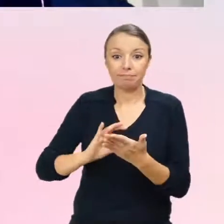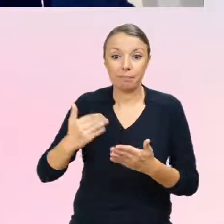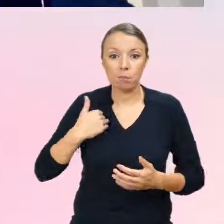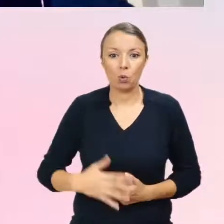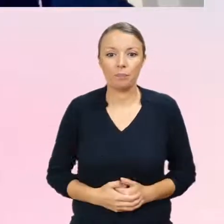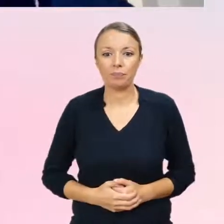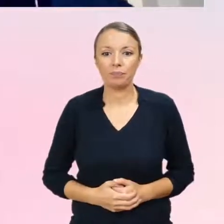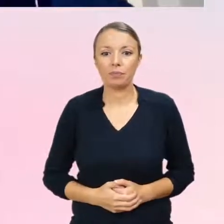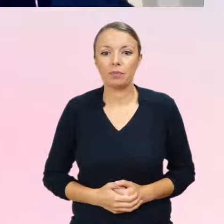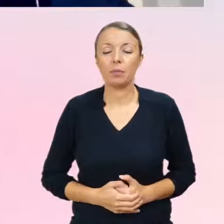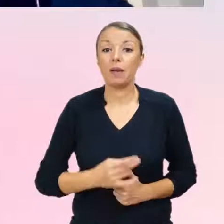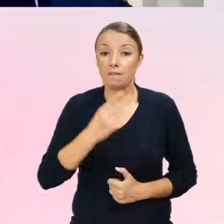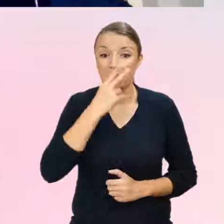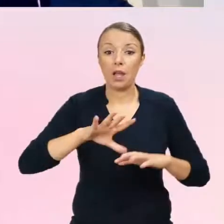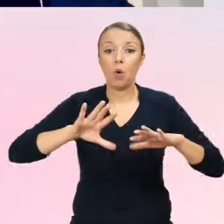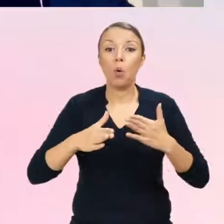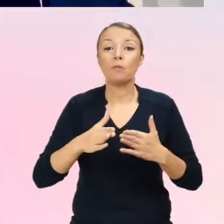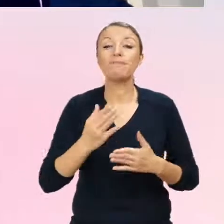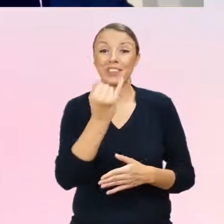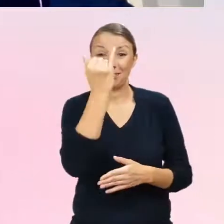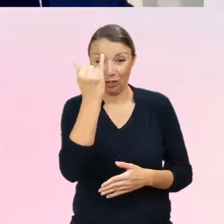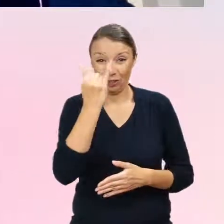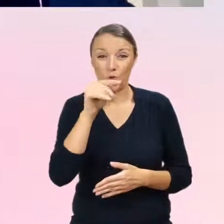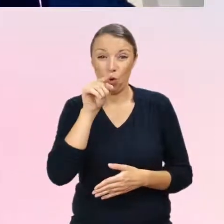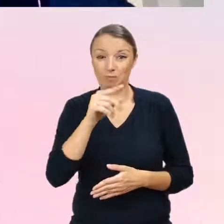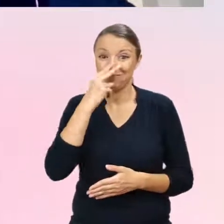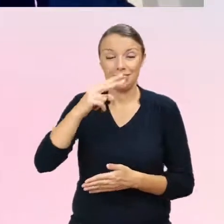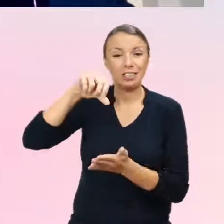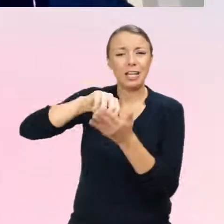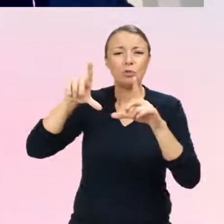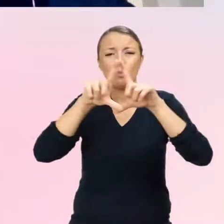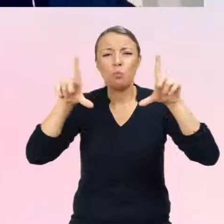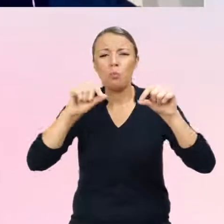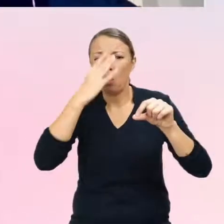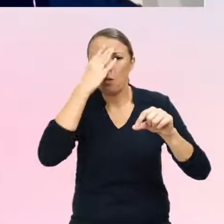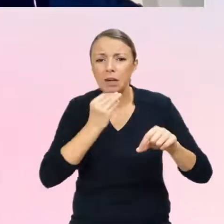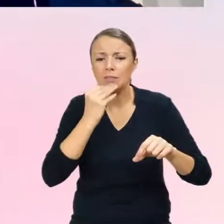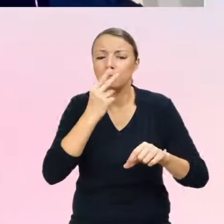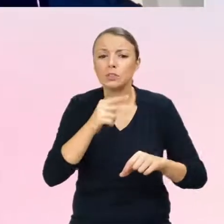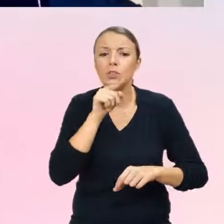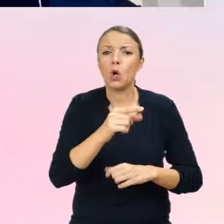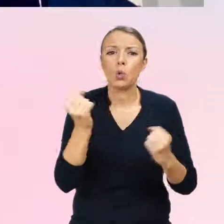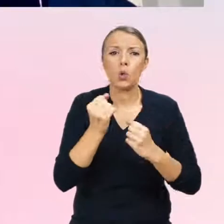Dziecko, które jest w centrum obrazka, które mierzy się z tymi różnymi instytucjami, różnymi